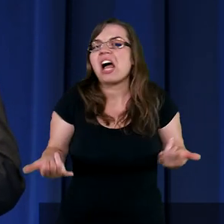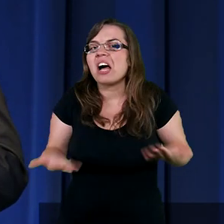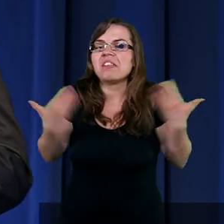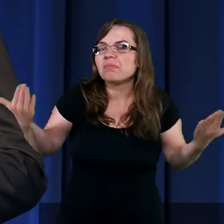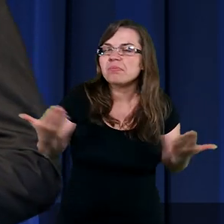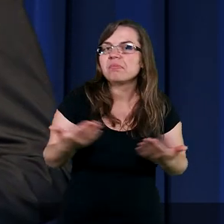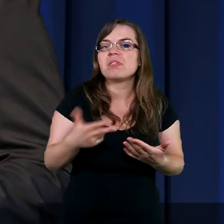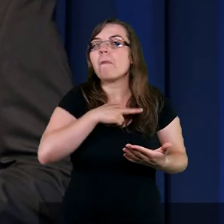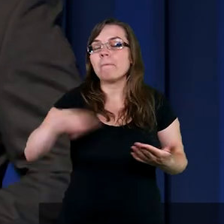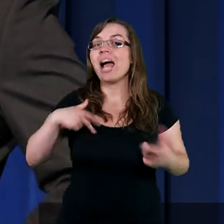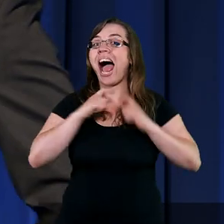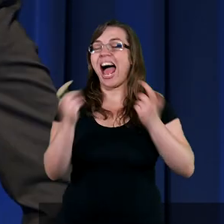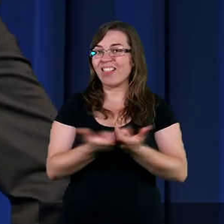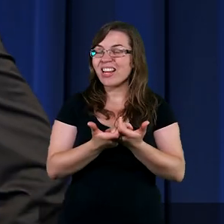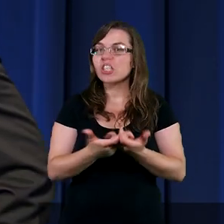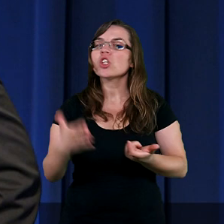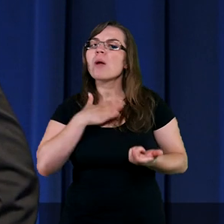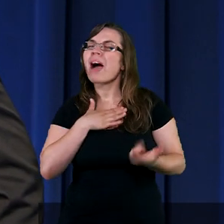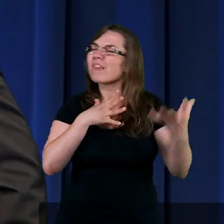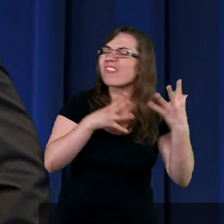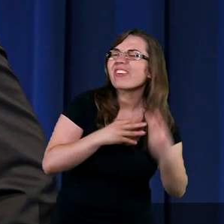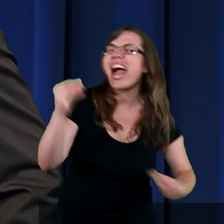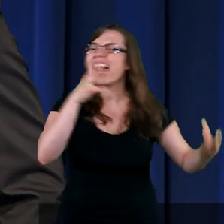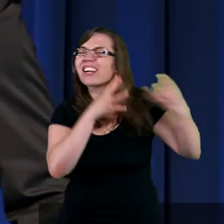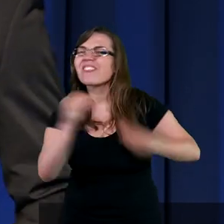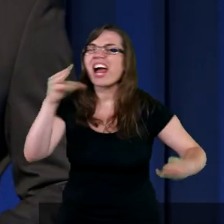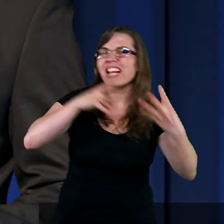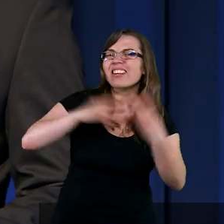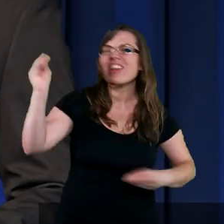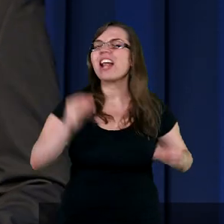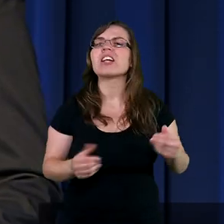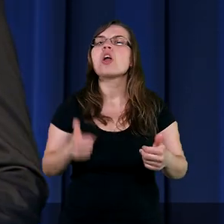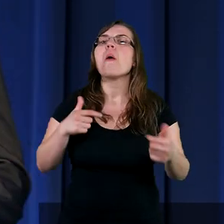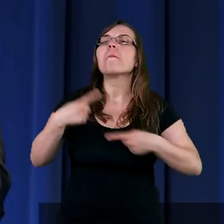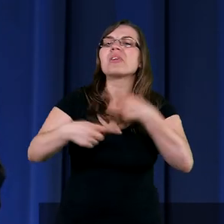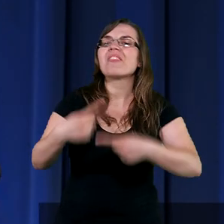adwentyści mamy wielki przywilej i wielki, wielki, wielki dar.